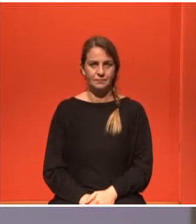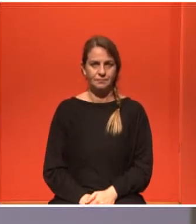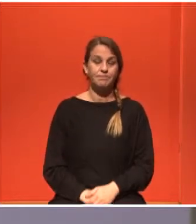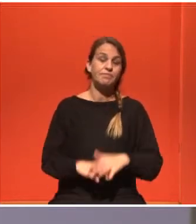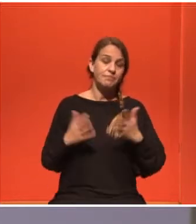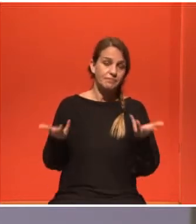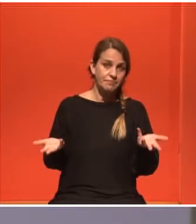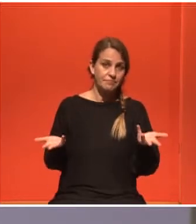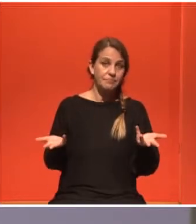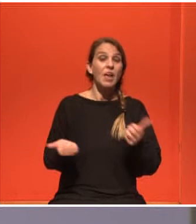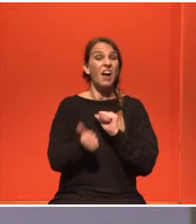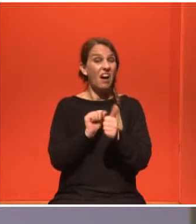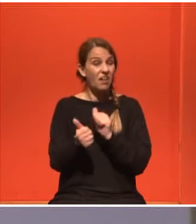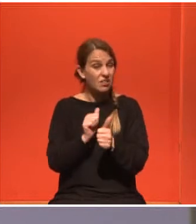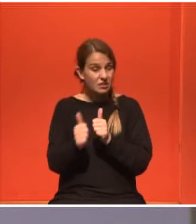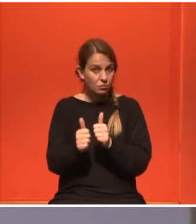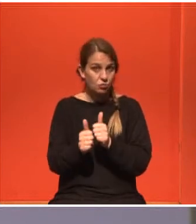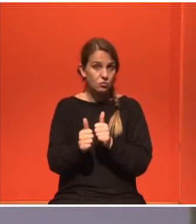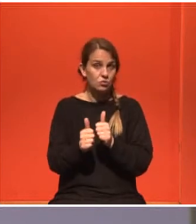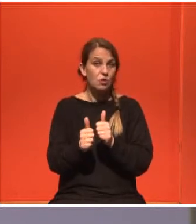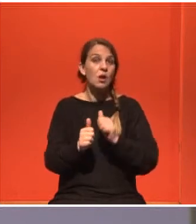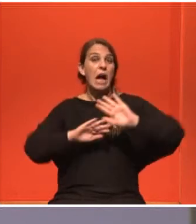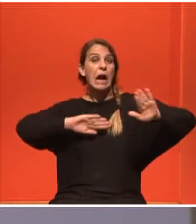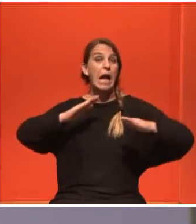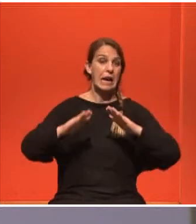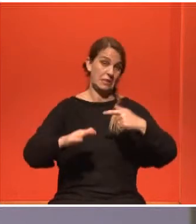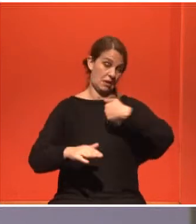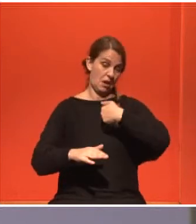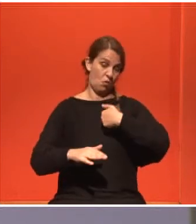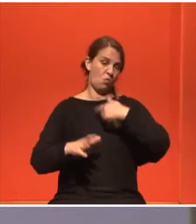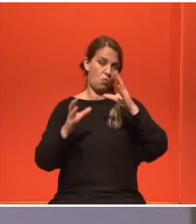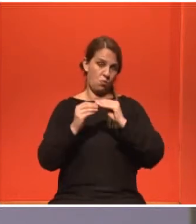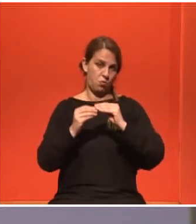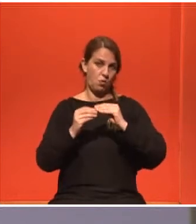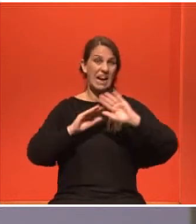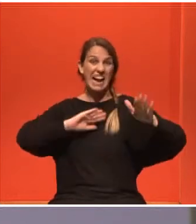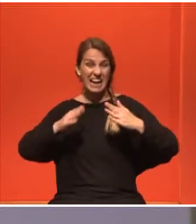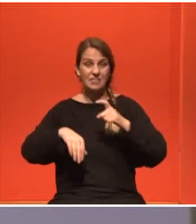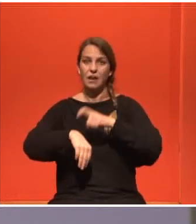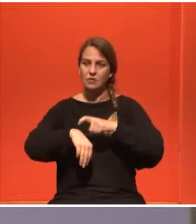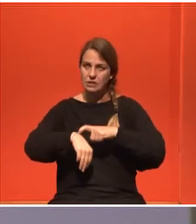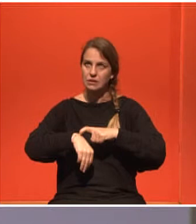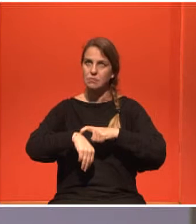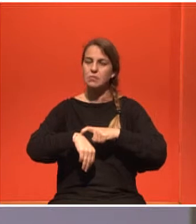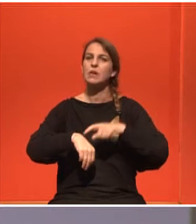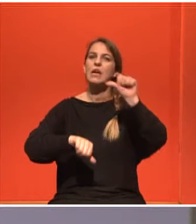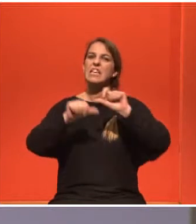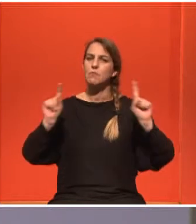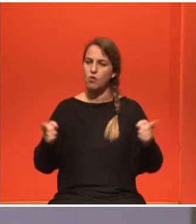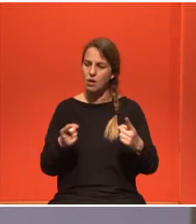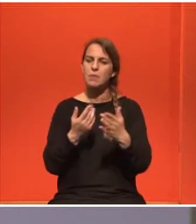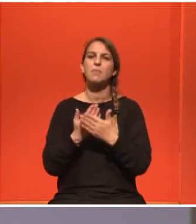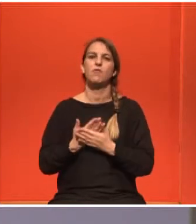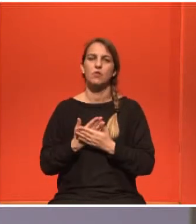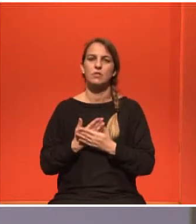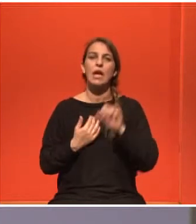Ωστόσο ο αθλητισμός το καράτεο βασικά για μένα ήταν κάτι που με βοήθησε και κατά τη διάρκεια παρόλο που δεν έκανα με